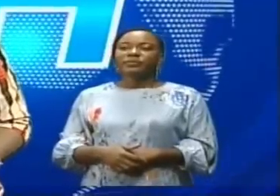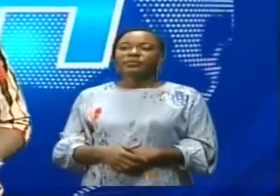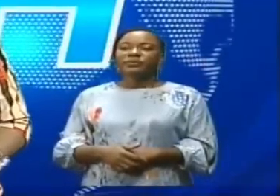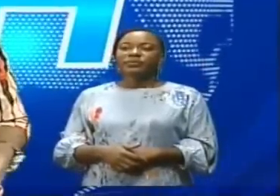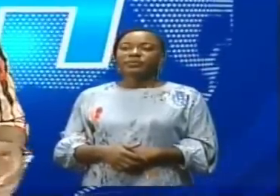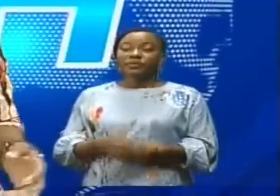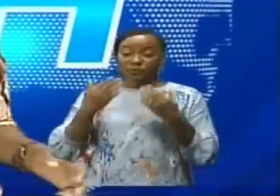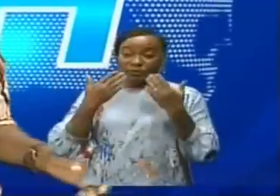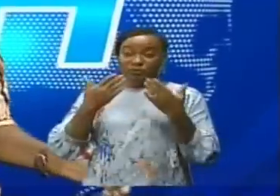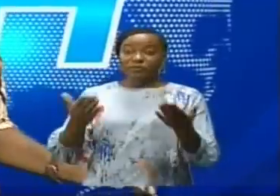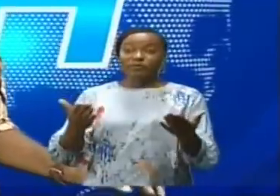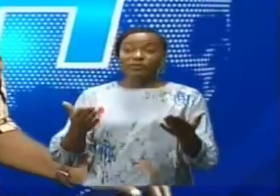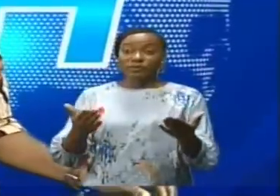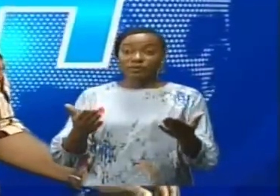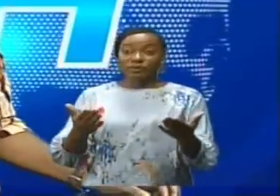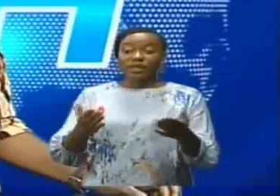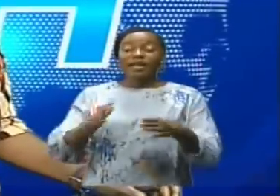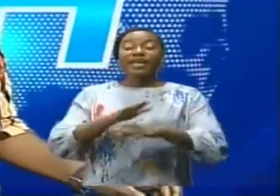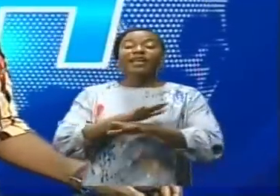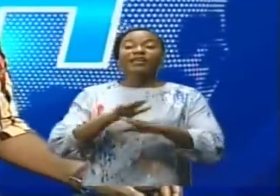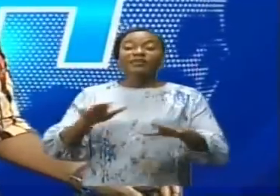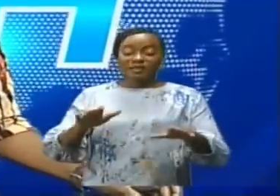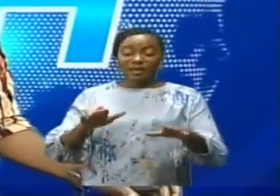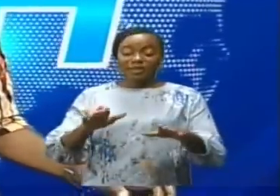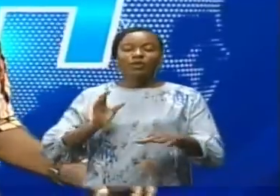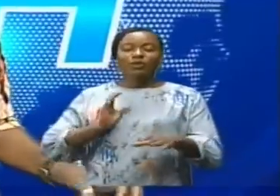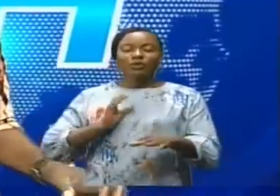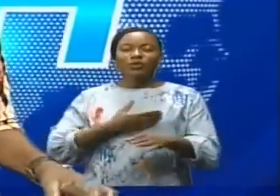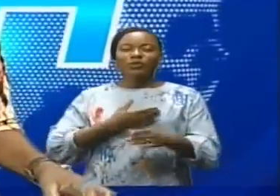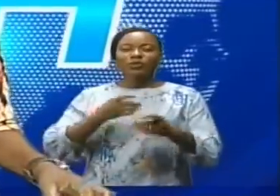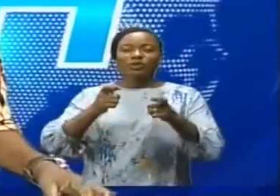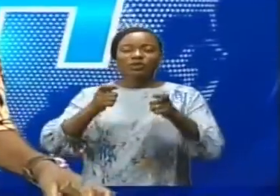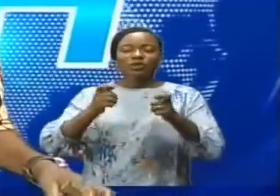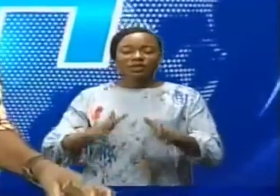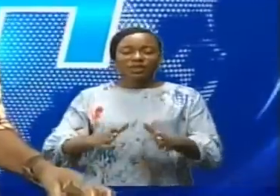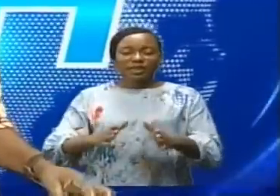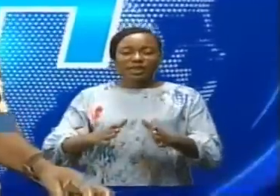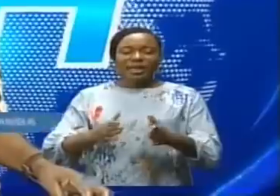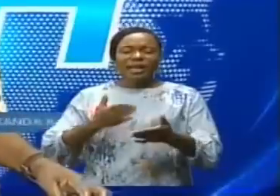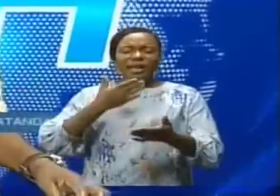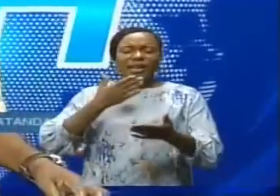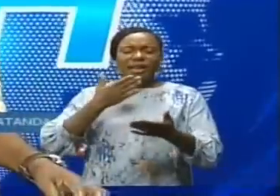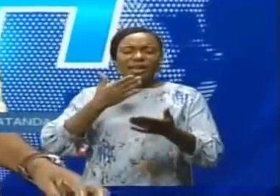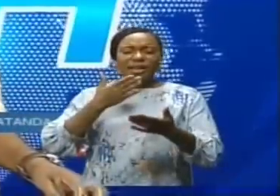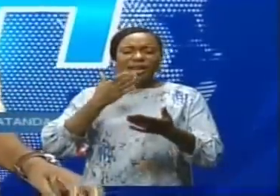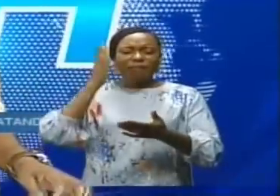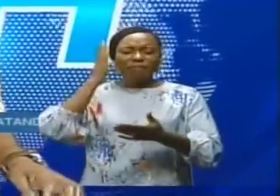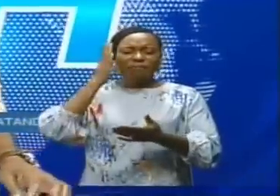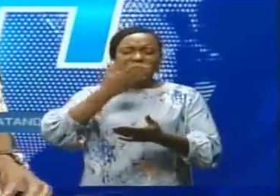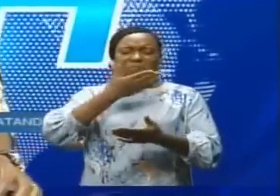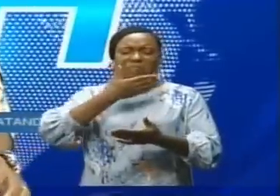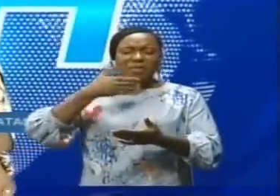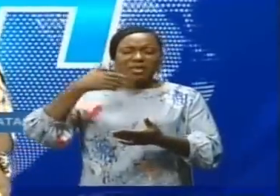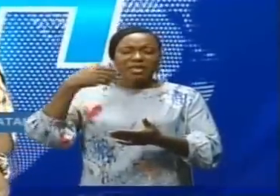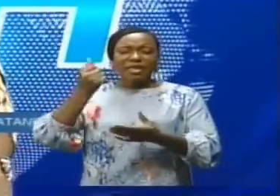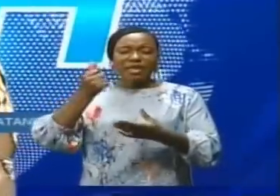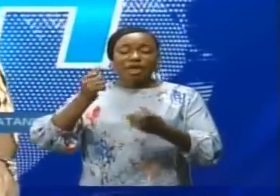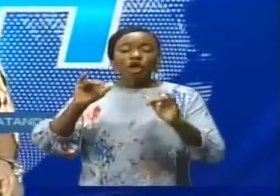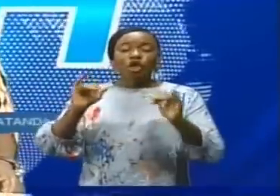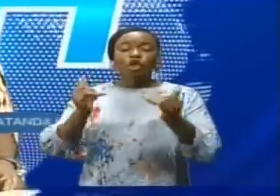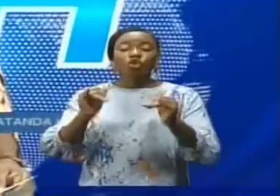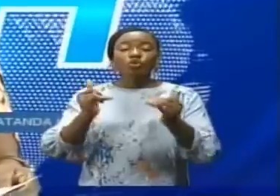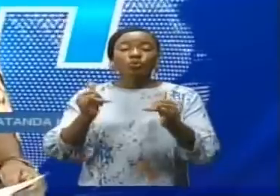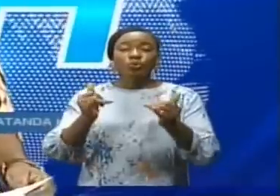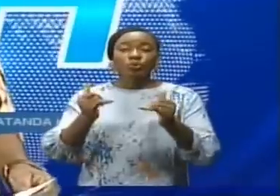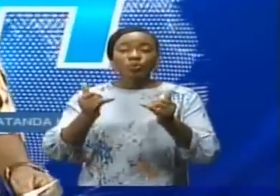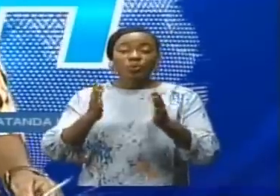Voilà, c'est donc la fin de ce journal. Le meilleur joueur africain de football sera emprimé par la CAF